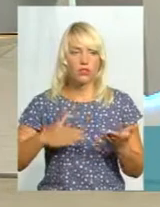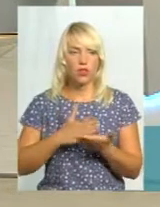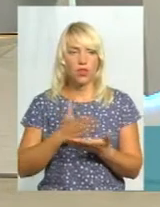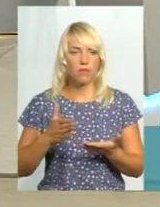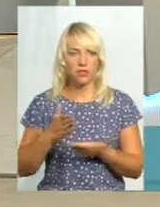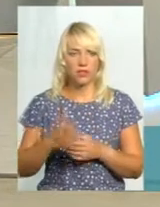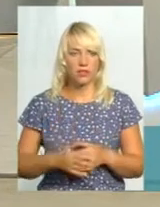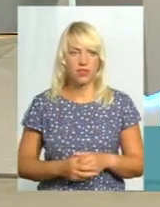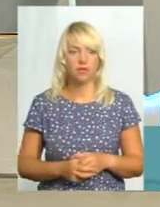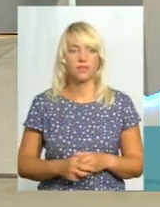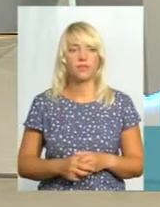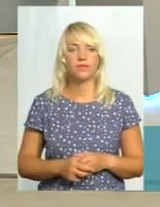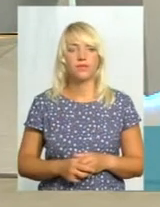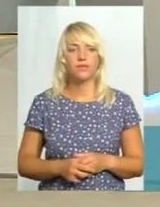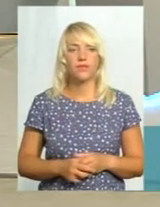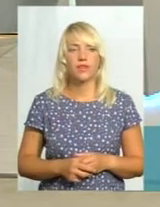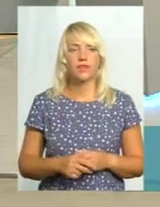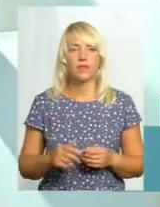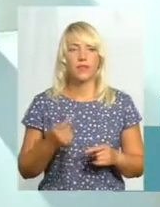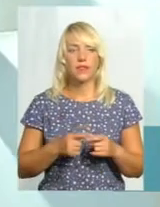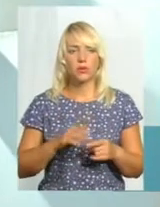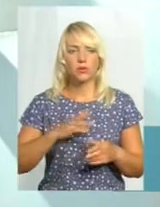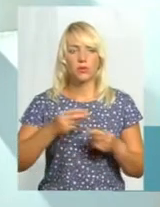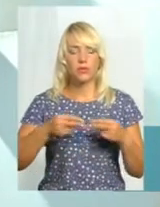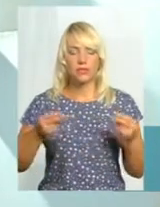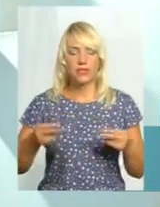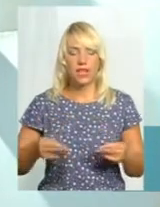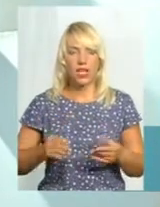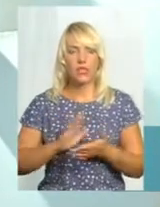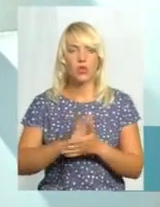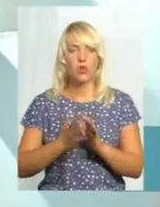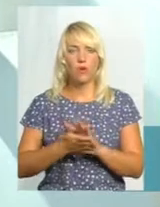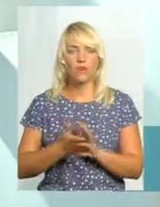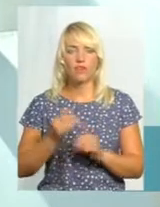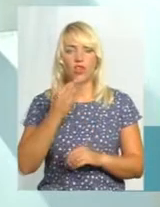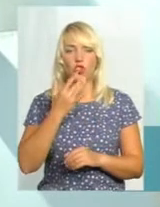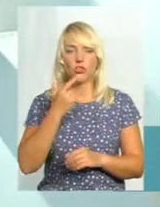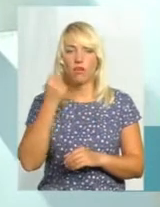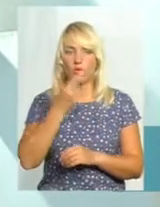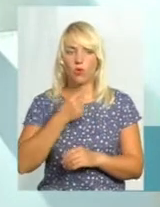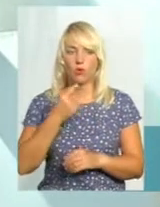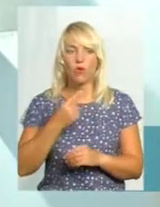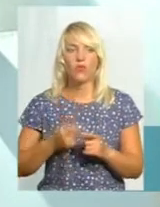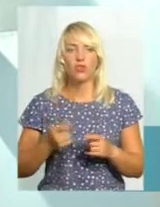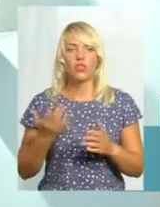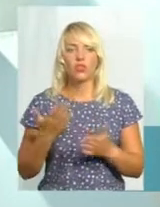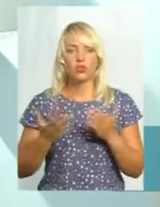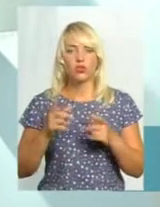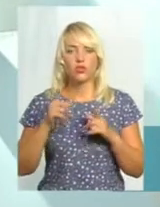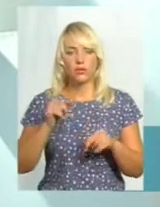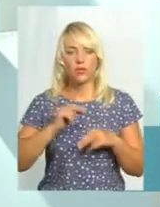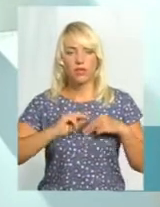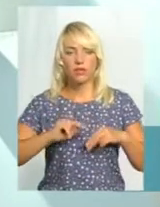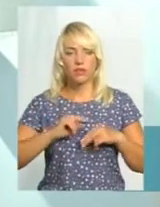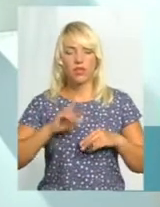сьогоднішній акції. Так, це підписання договорів іноземною мовою, те, що не знають, що їдуть працювати по